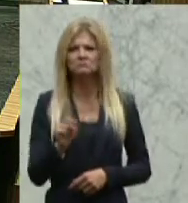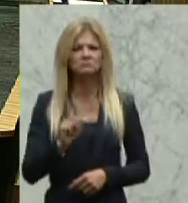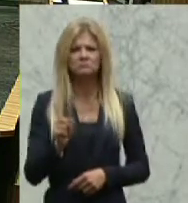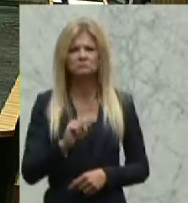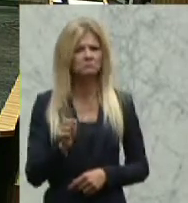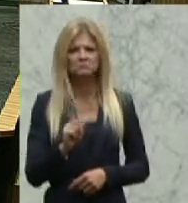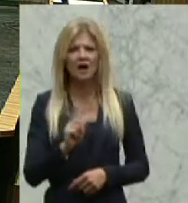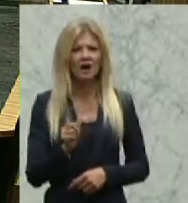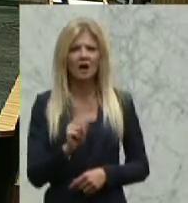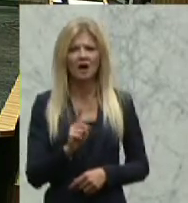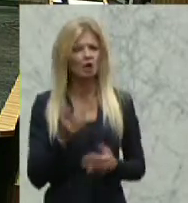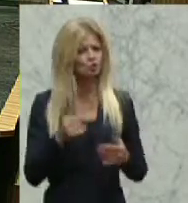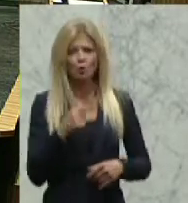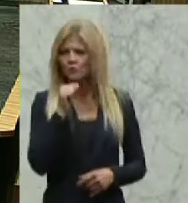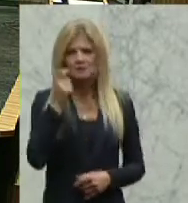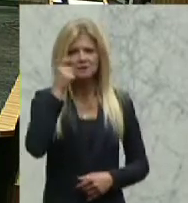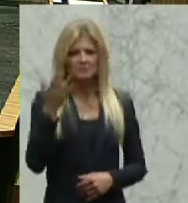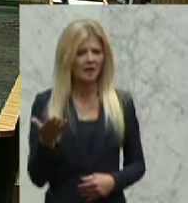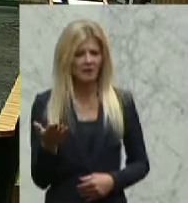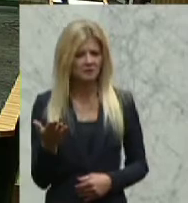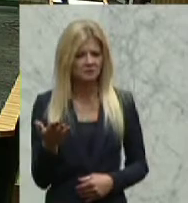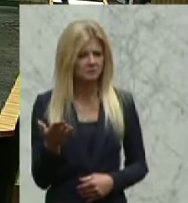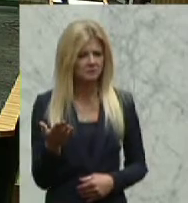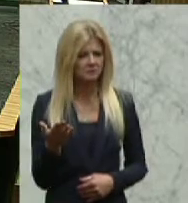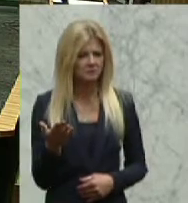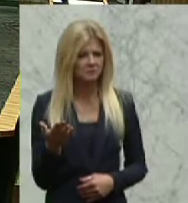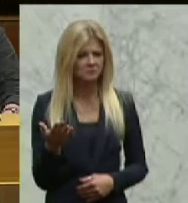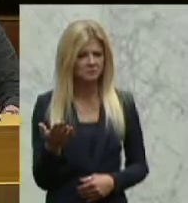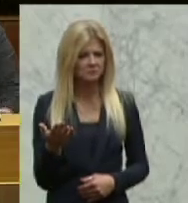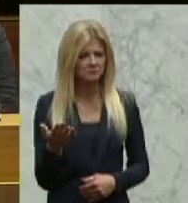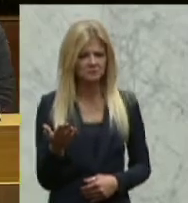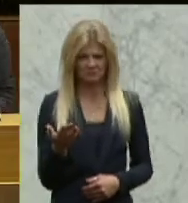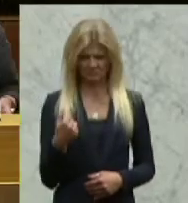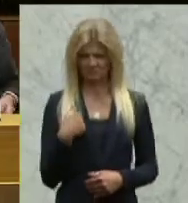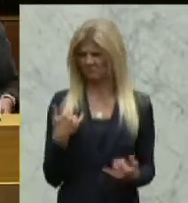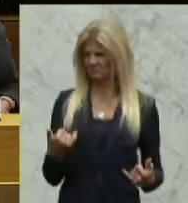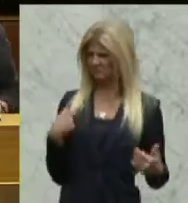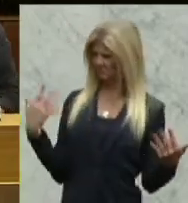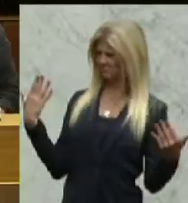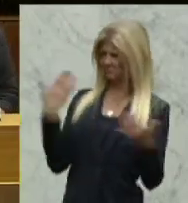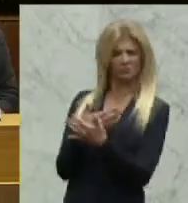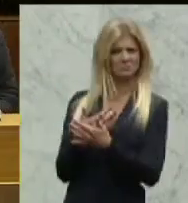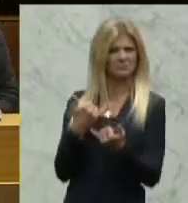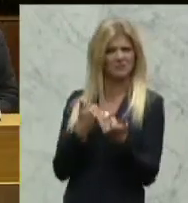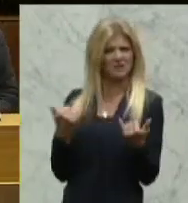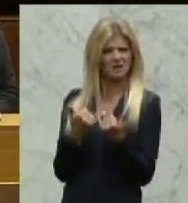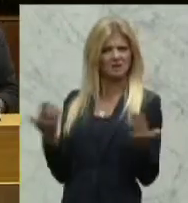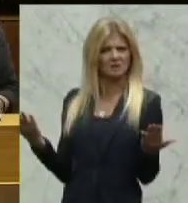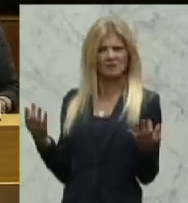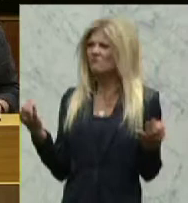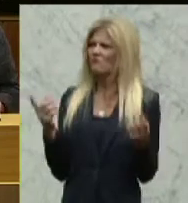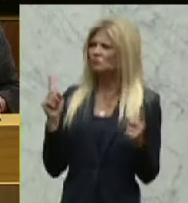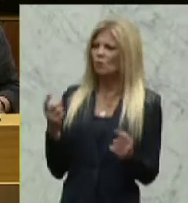so ist es auch wiederum nicht gemeint. Also wie soll das jetzt werden und was soll daraus werden?